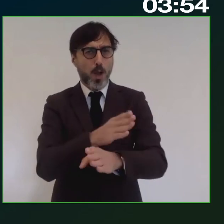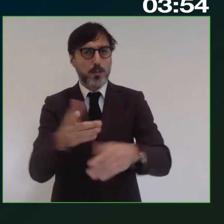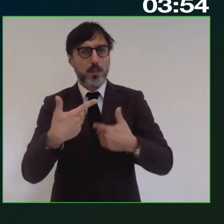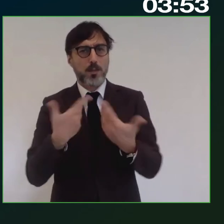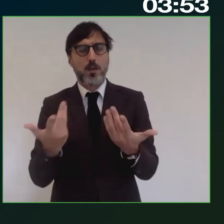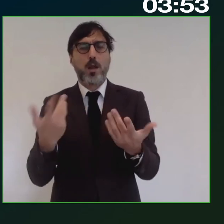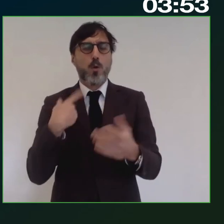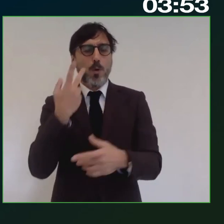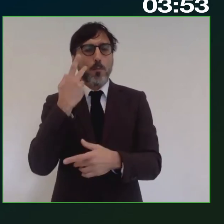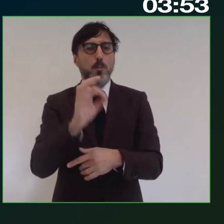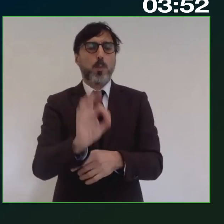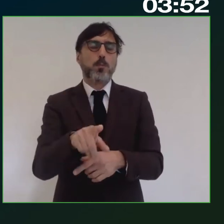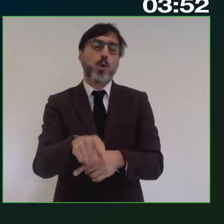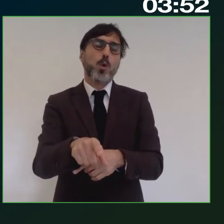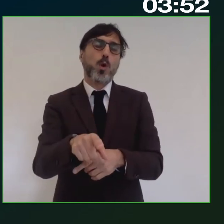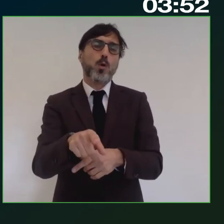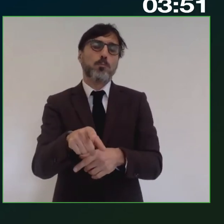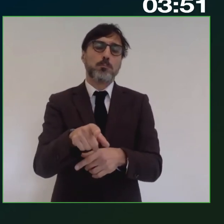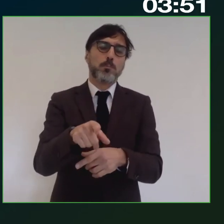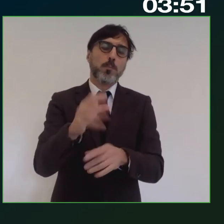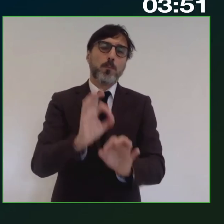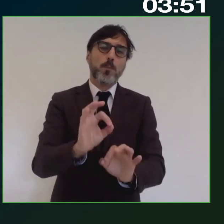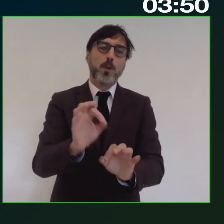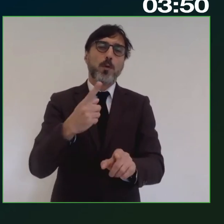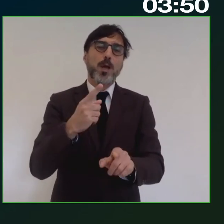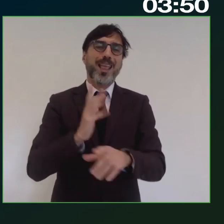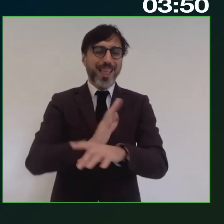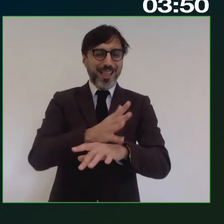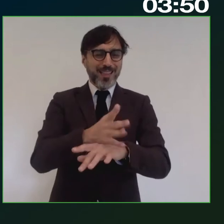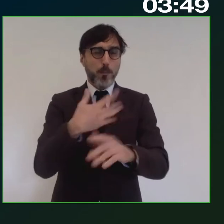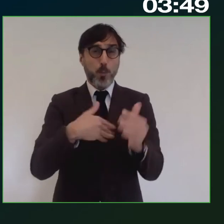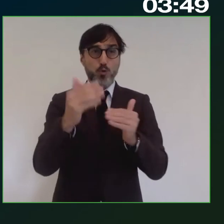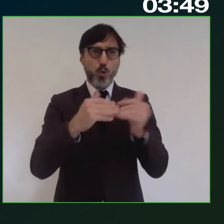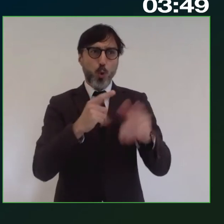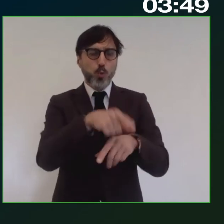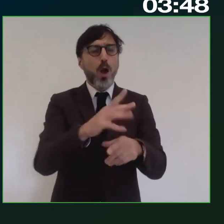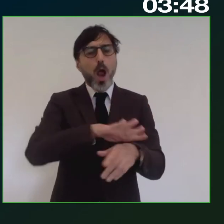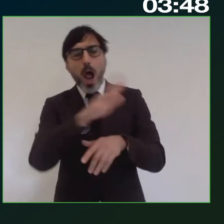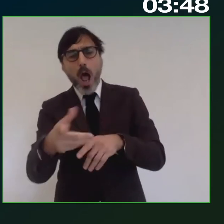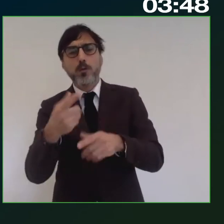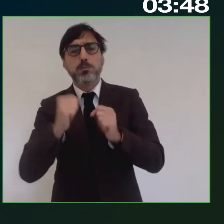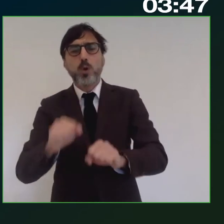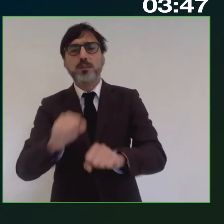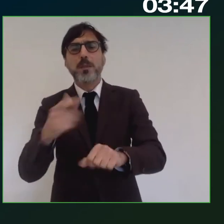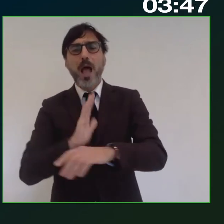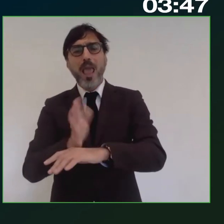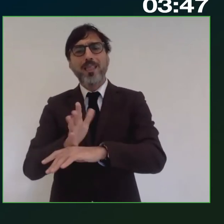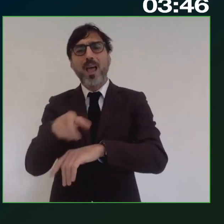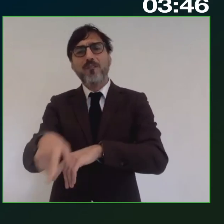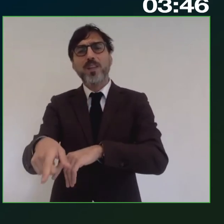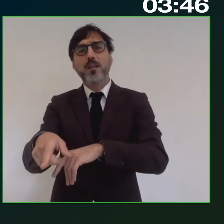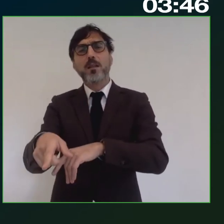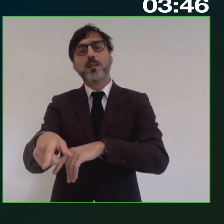con interventi infrastrutturali, ma dall'altro lato con interventi